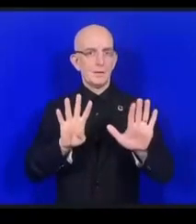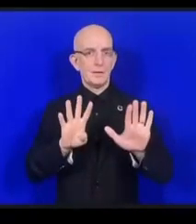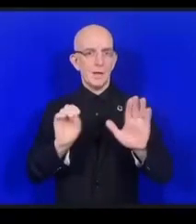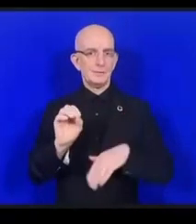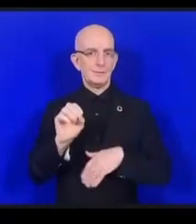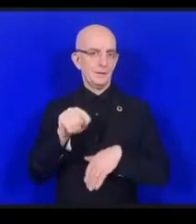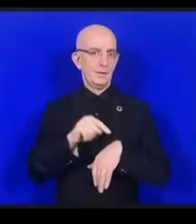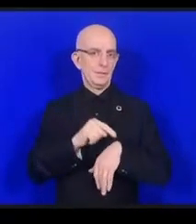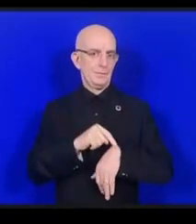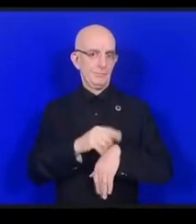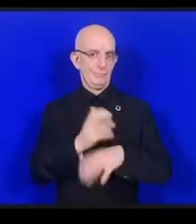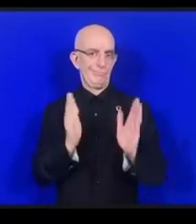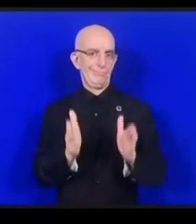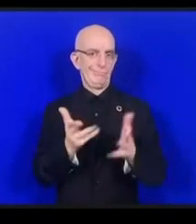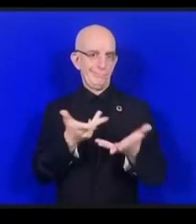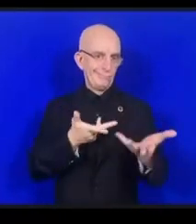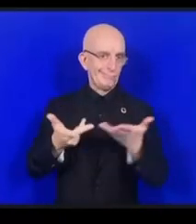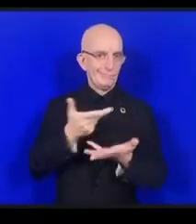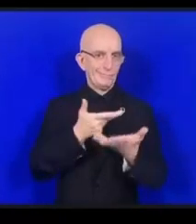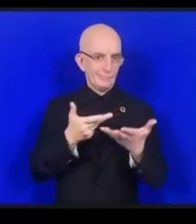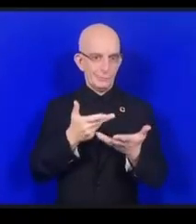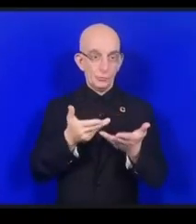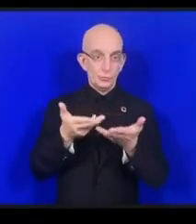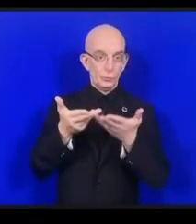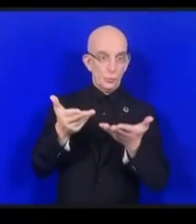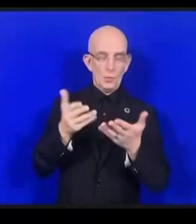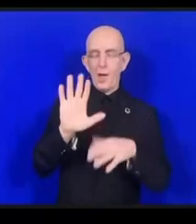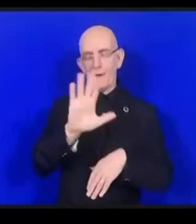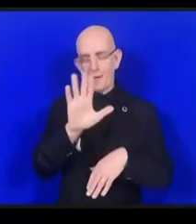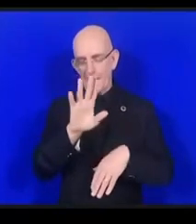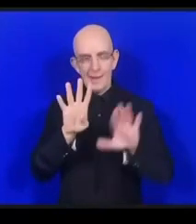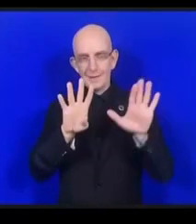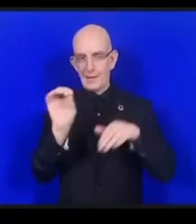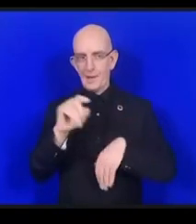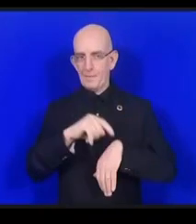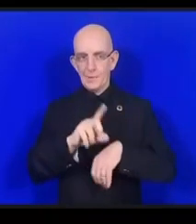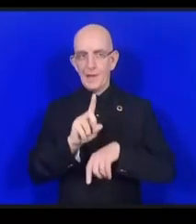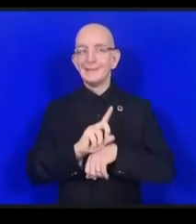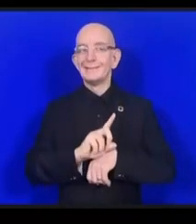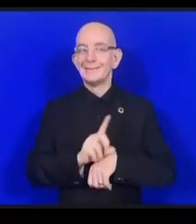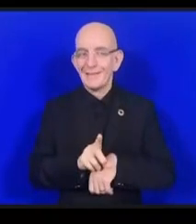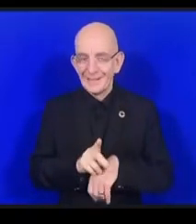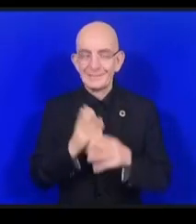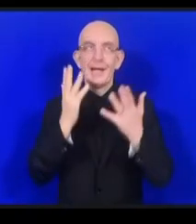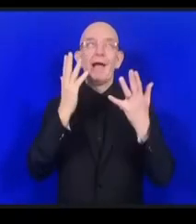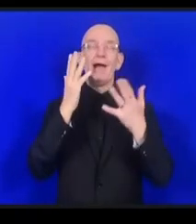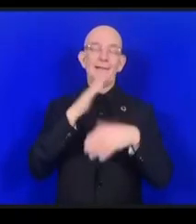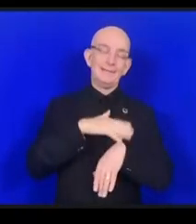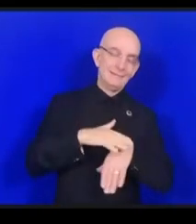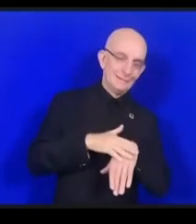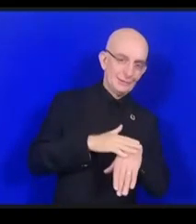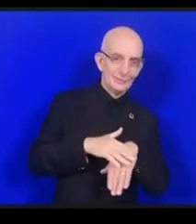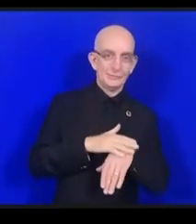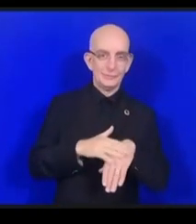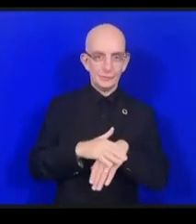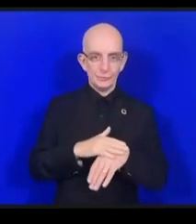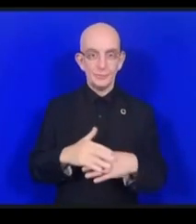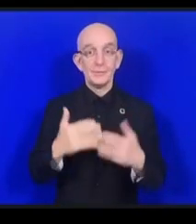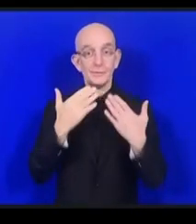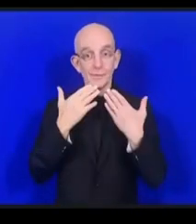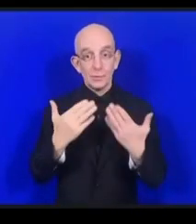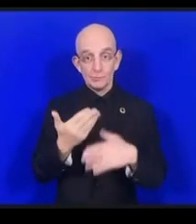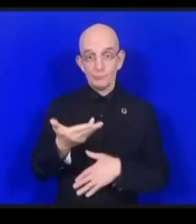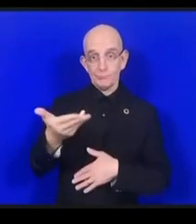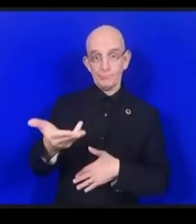90 minutes pardon 90 secondes nous vous donnons 90 secondes top chrono je m'appelle